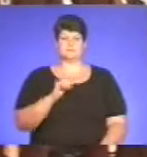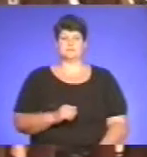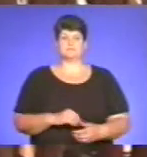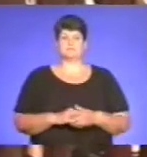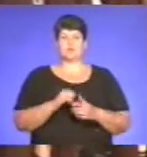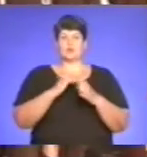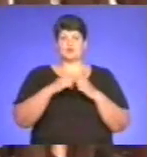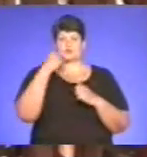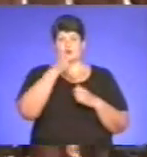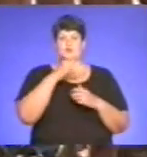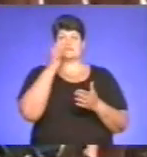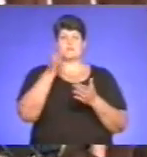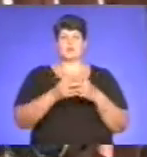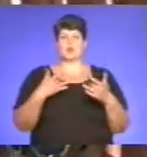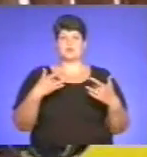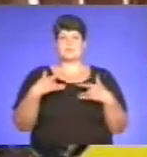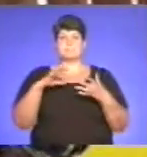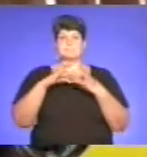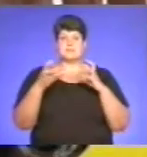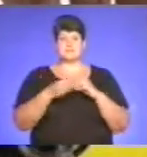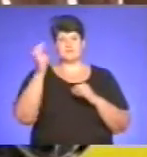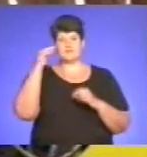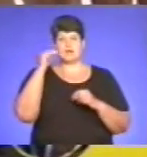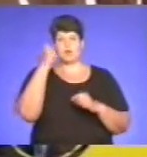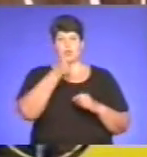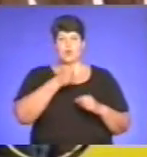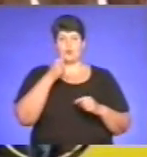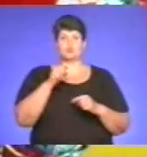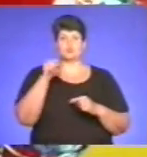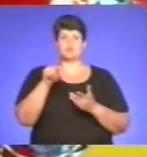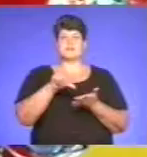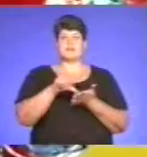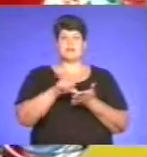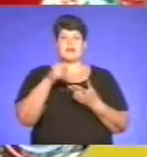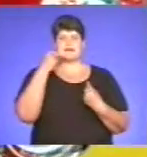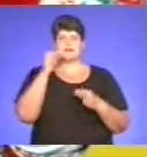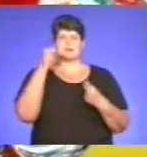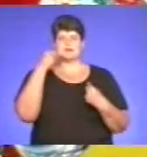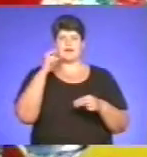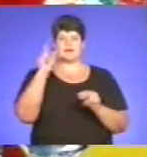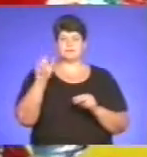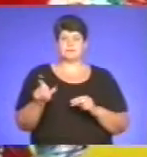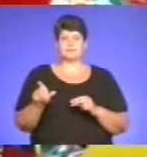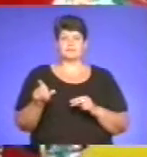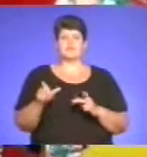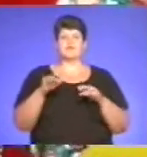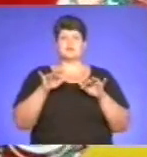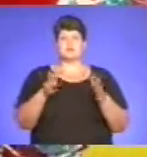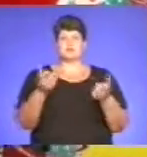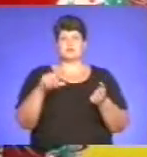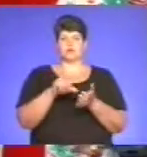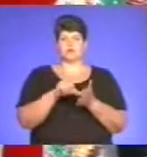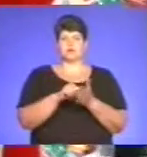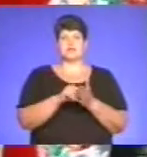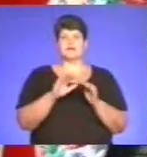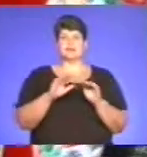Щорічні звітні концерти – підсумок навчального року. Тож тут виступають кращі з кращих. У дійстві взяли участь учнівські